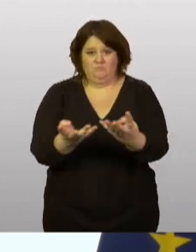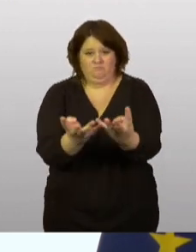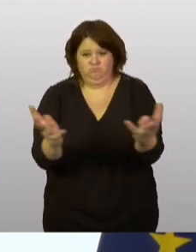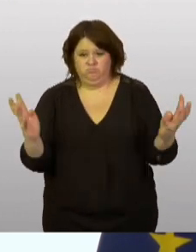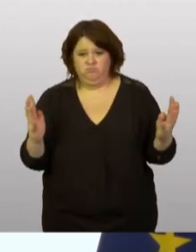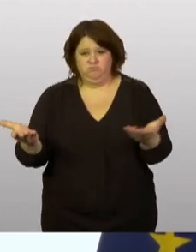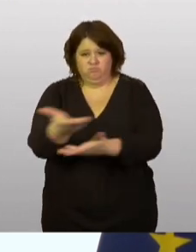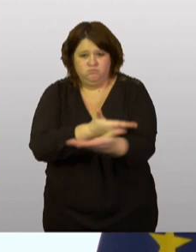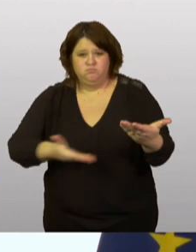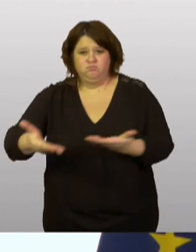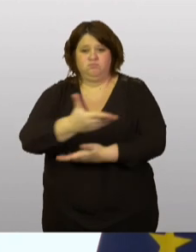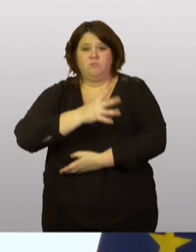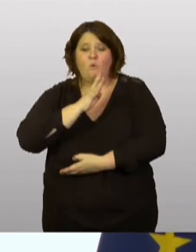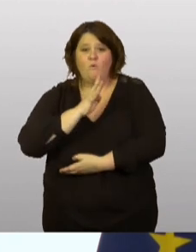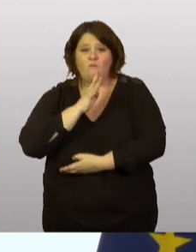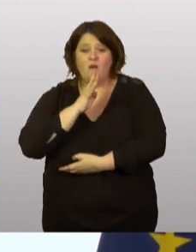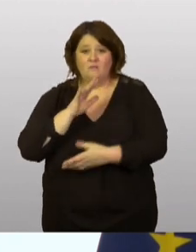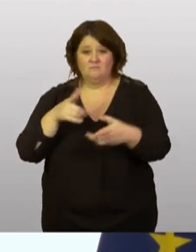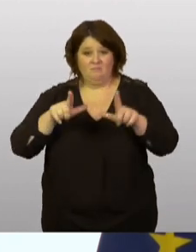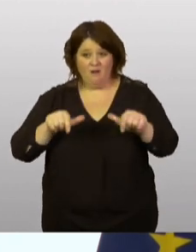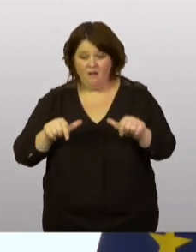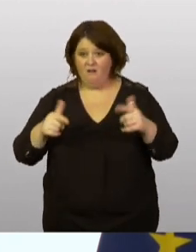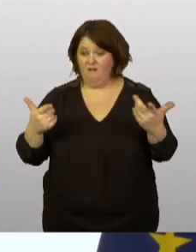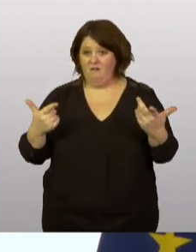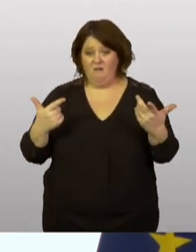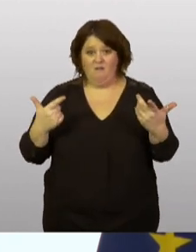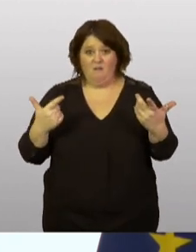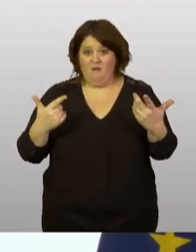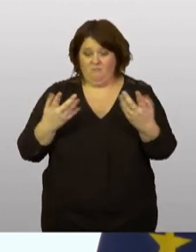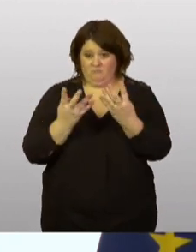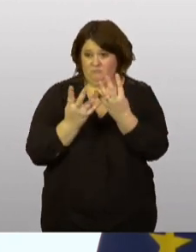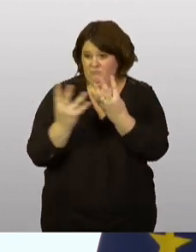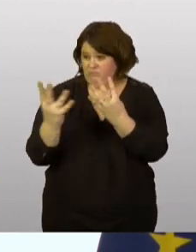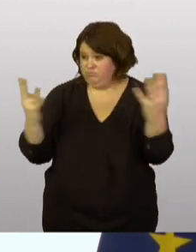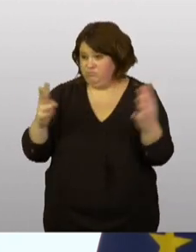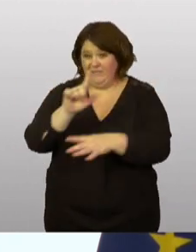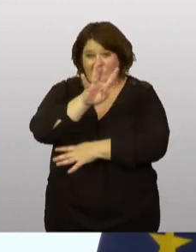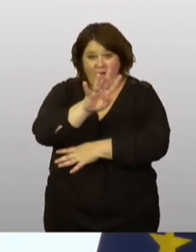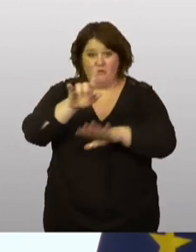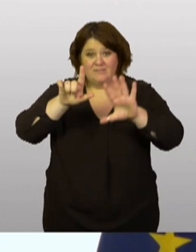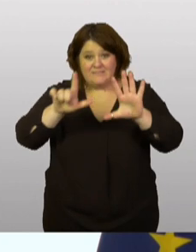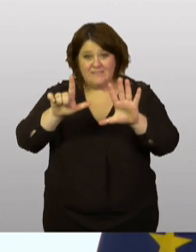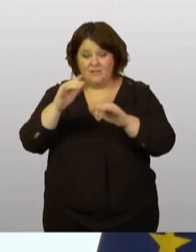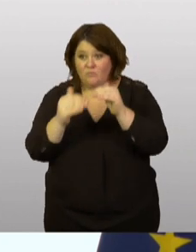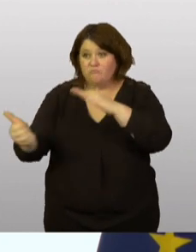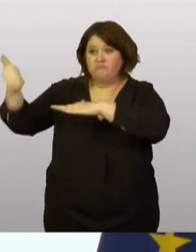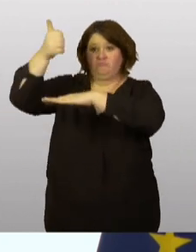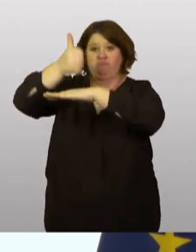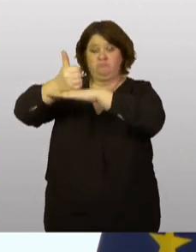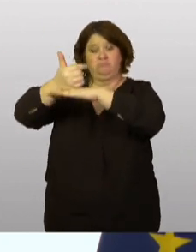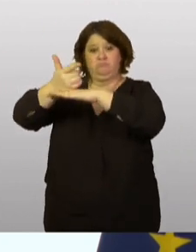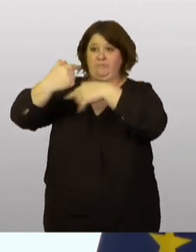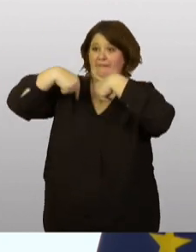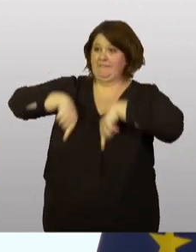table, pendant la conférence, nous étions présents devant 47 représentants, hauts représentants des